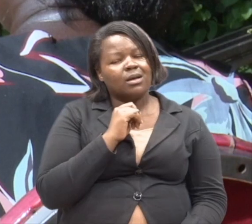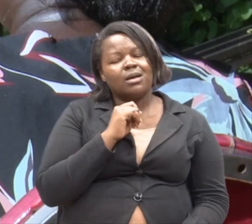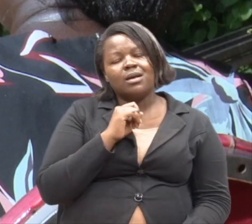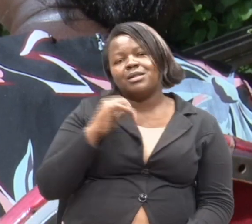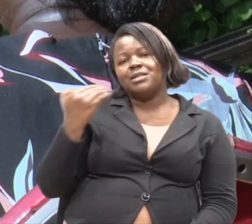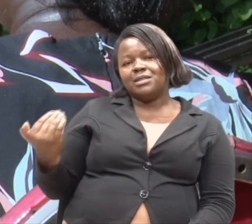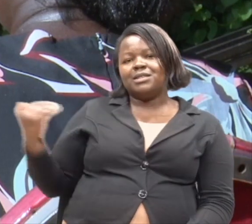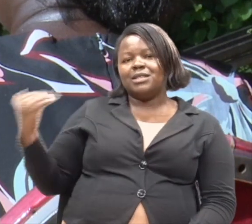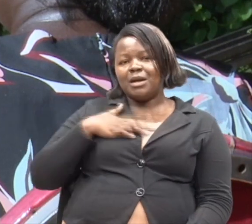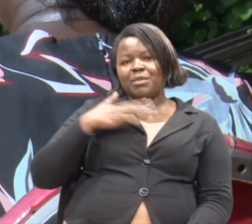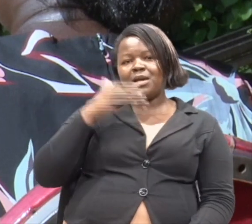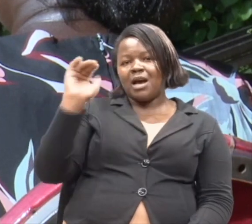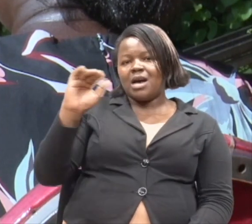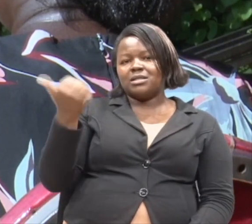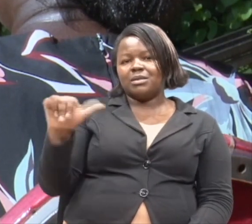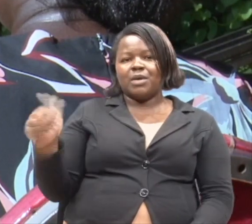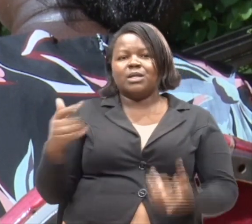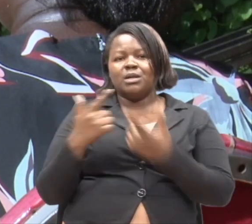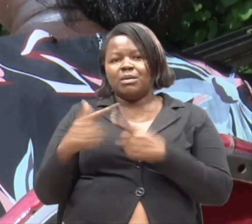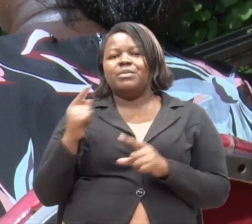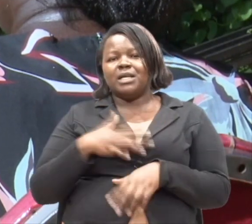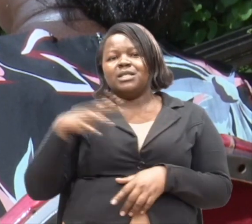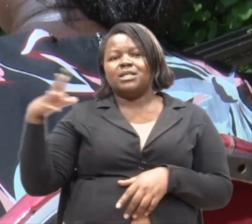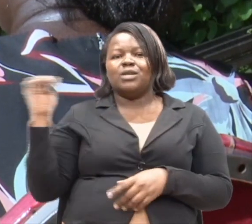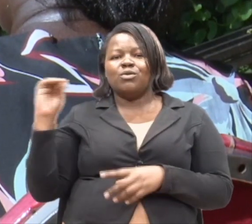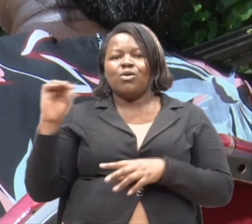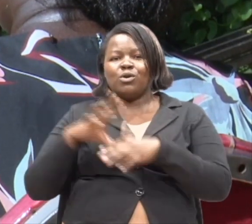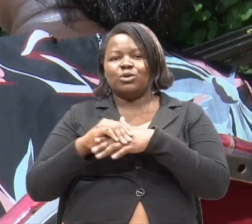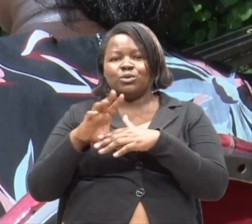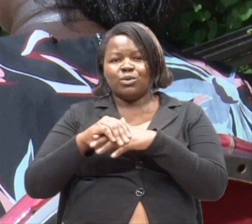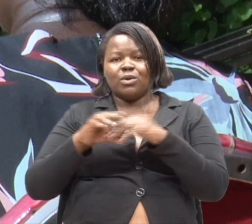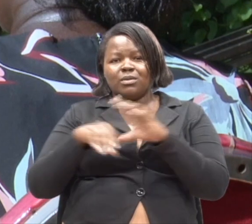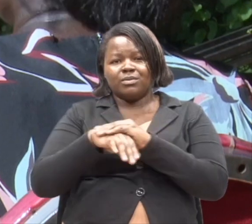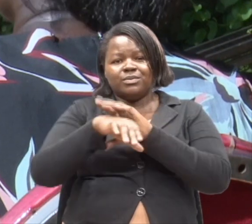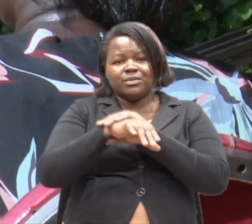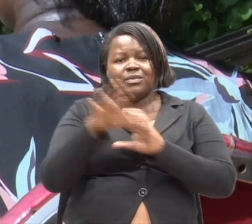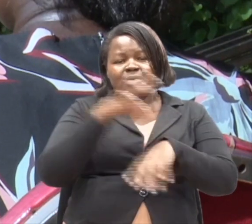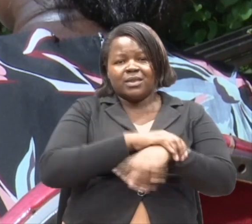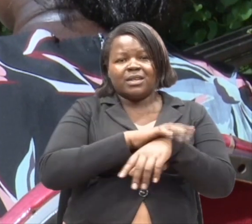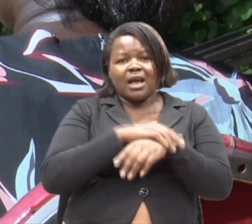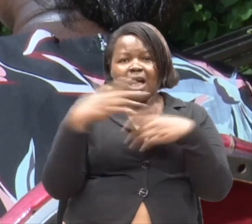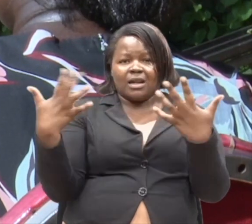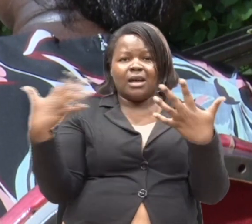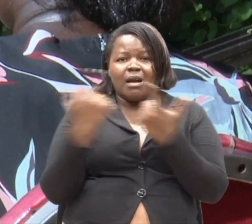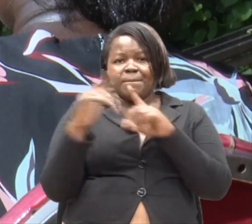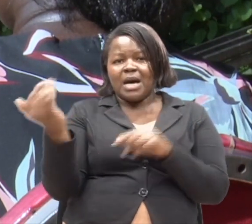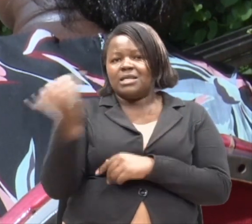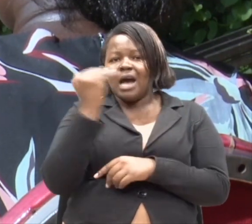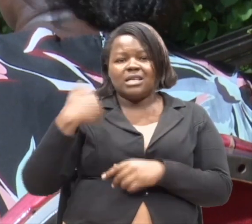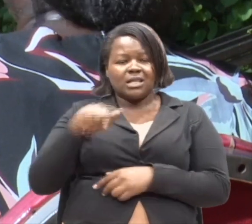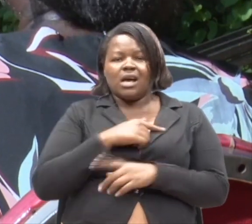Hapana, wajawa iniuliza, lakini wawa wanedaga, wanamuguzaguza, wanamuinua mukono, lakini wajawa